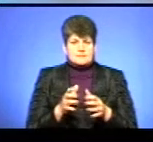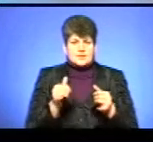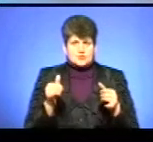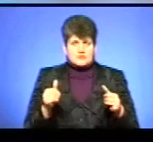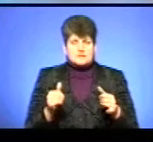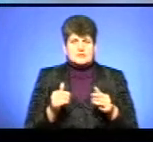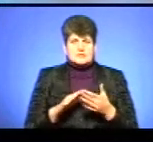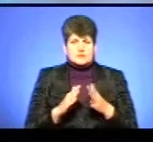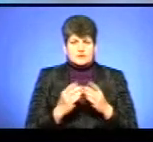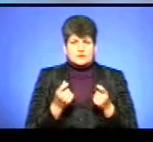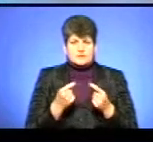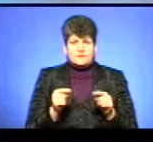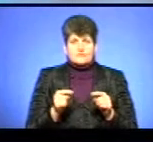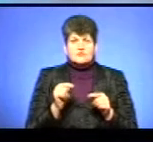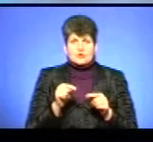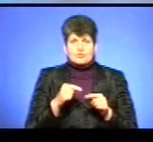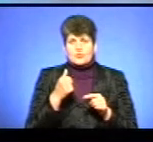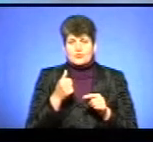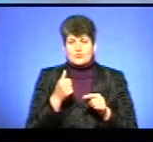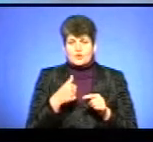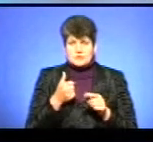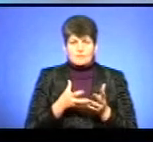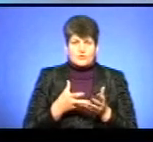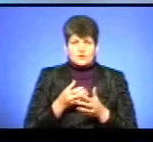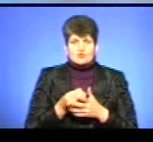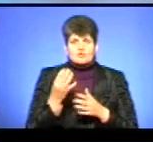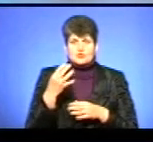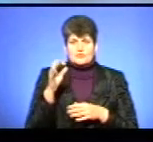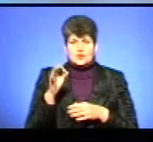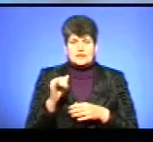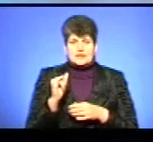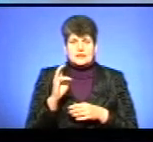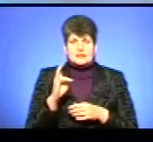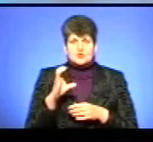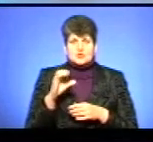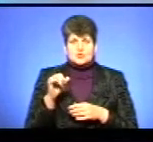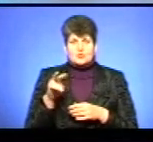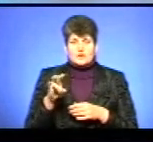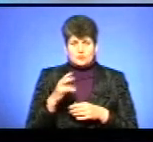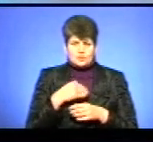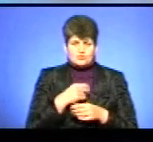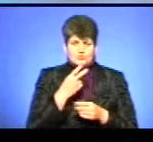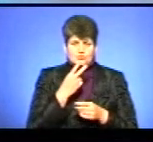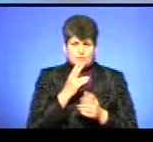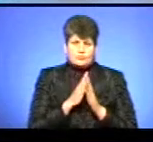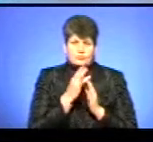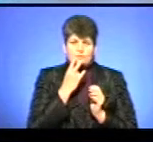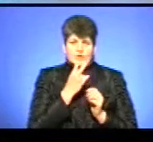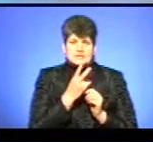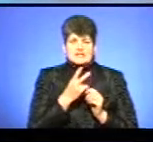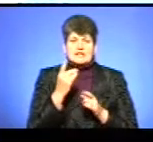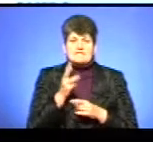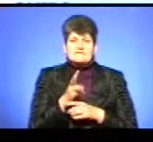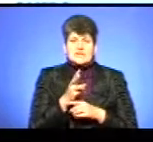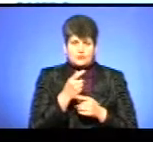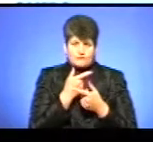Цьогоріч профінансовано на 40% інсулін. Я хочу попросити наших режисерів показати, в нас є відеоінформація. Ми